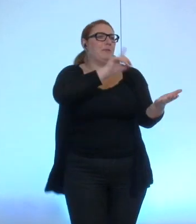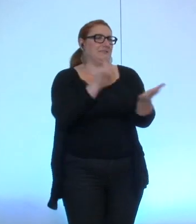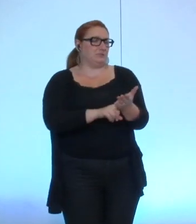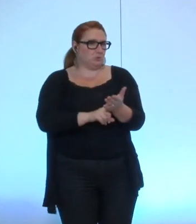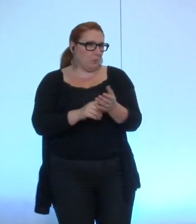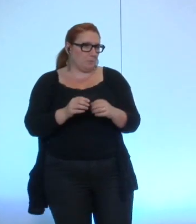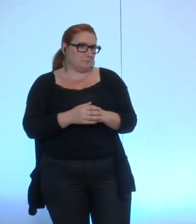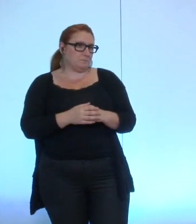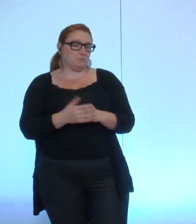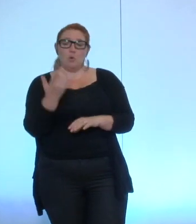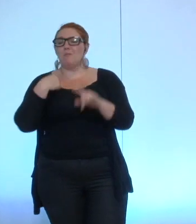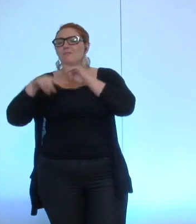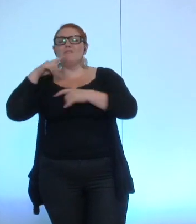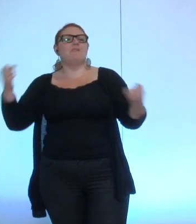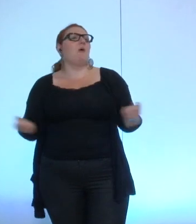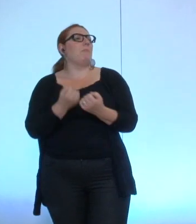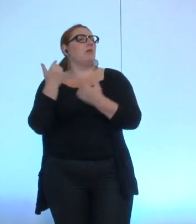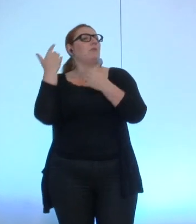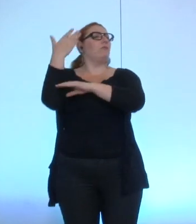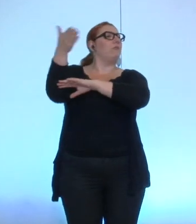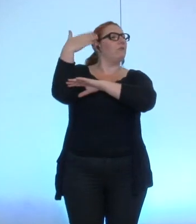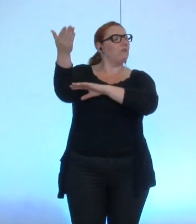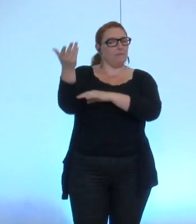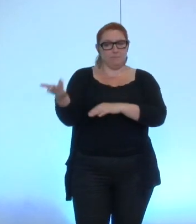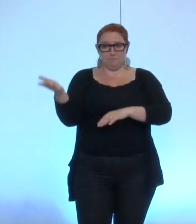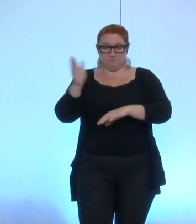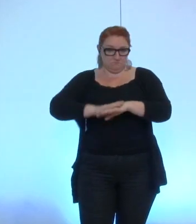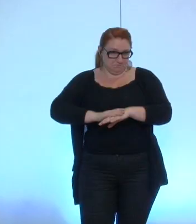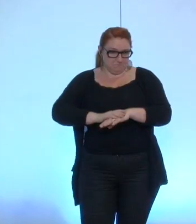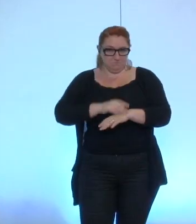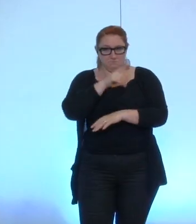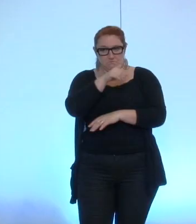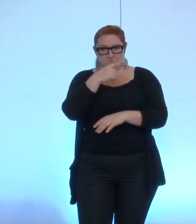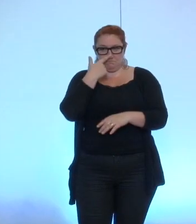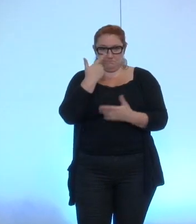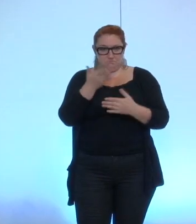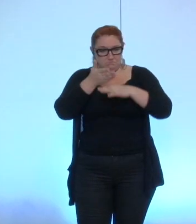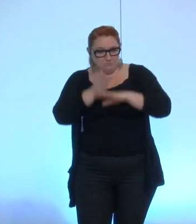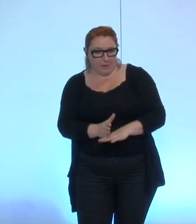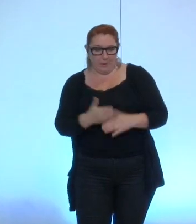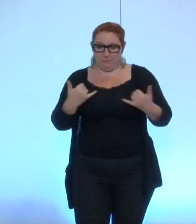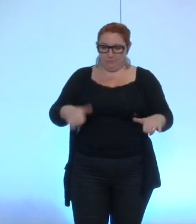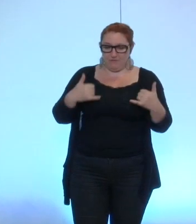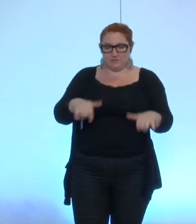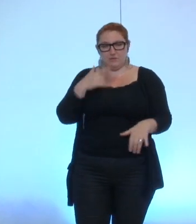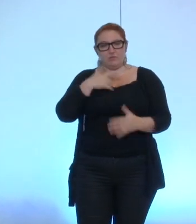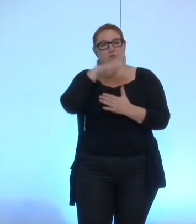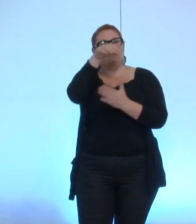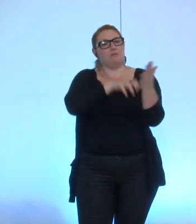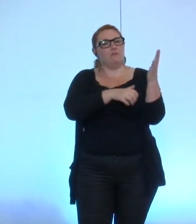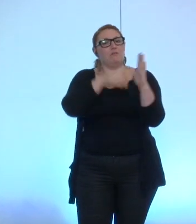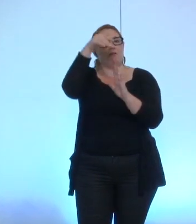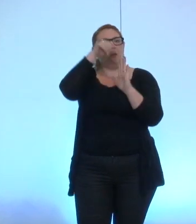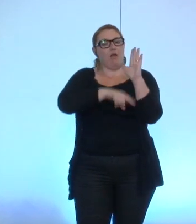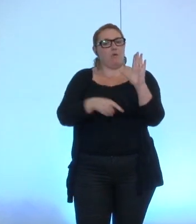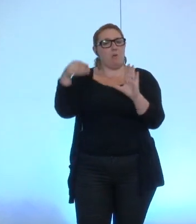la dernière campagne. Mais il semble que vous n'étiez pas en mesure d'être suffisamment prêts pour l'intégrer des maintenants au règlement intérieur.